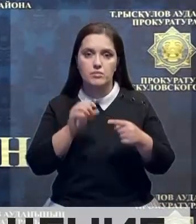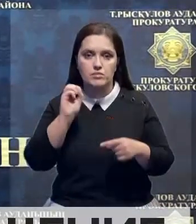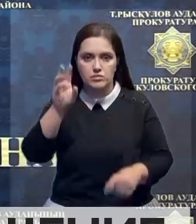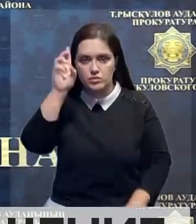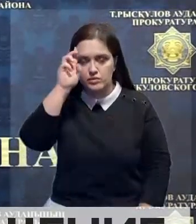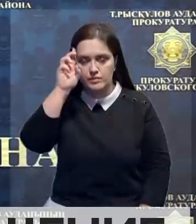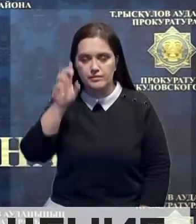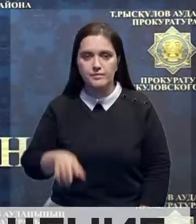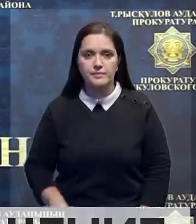государству.